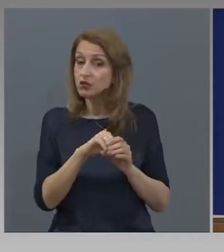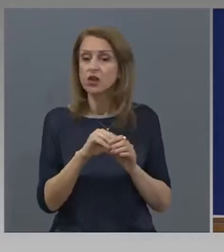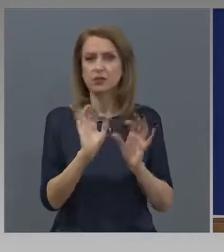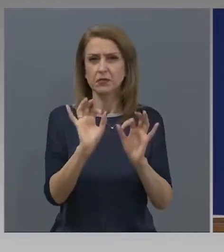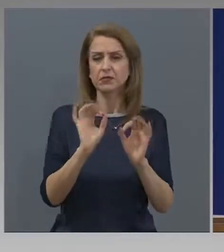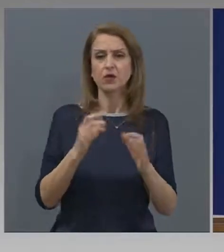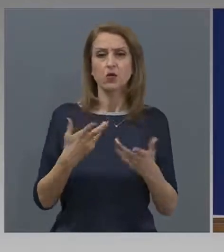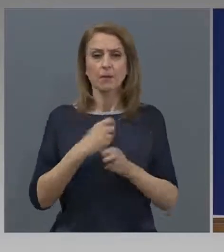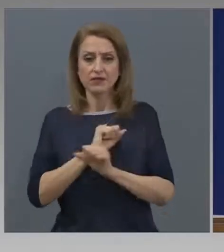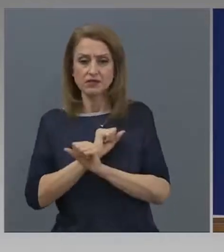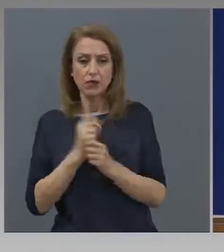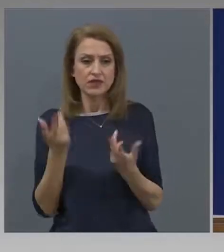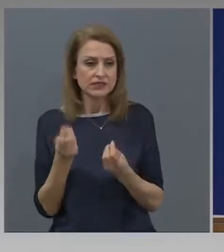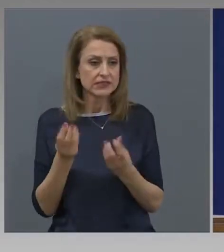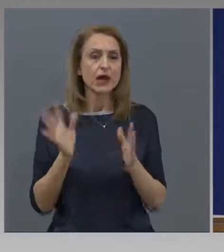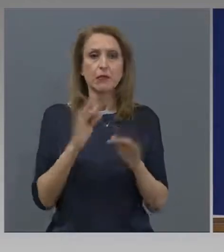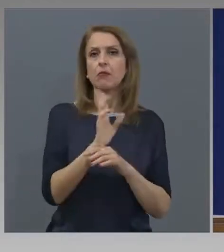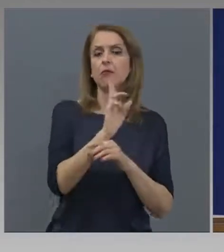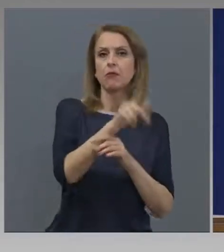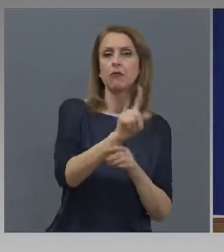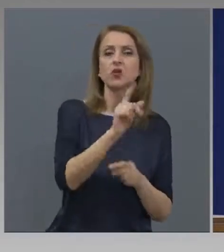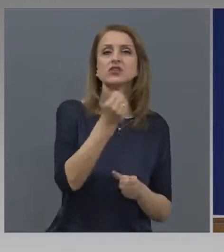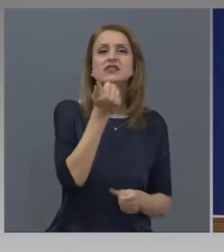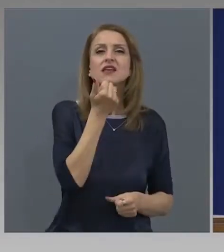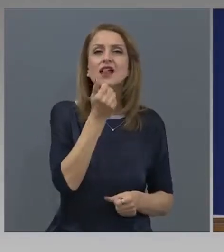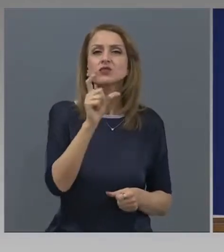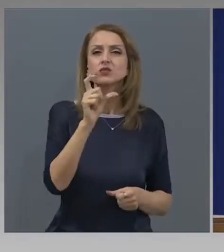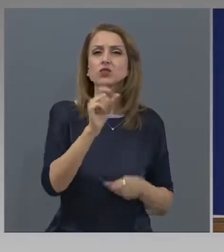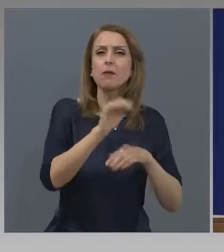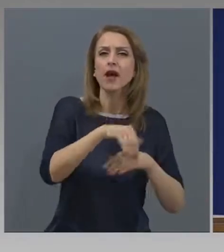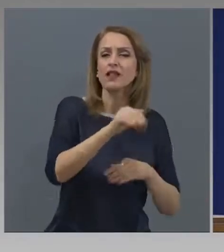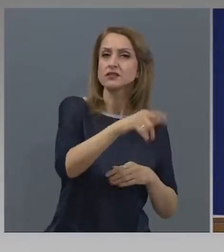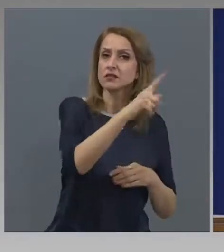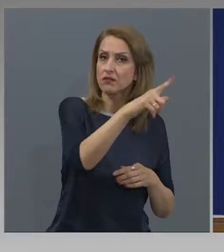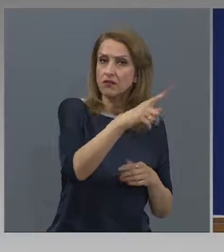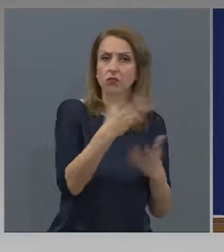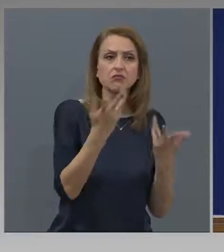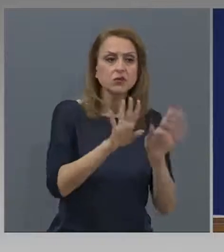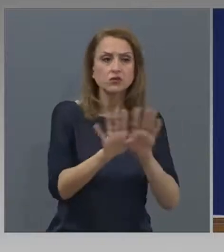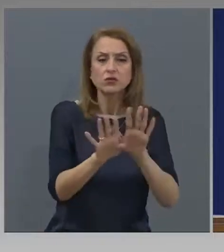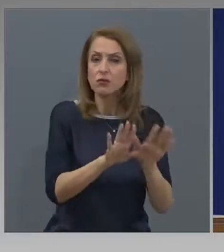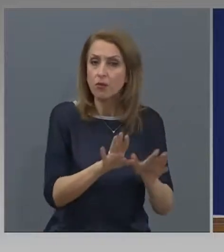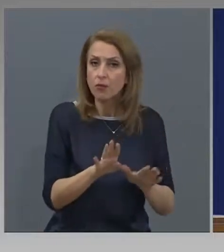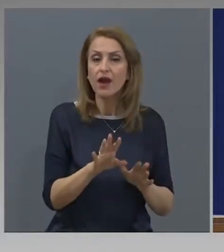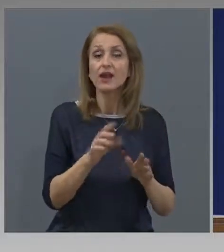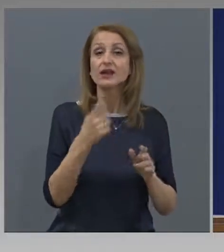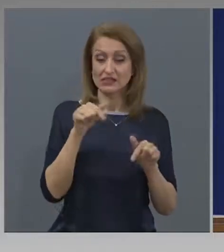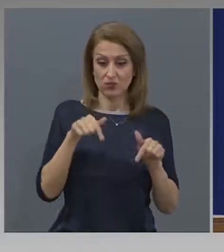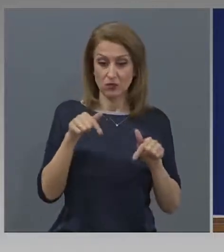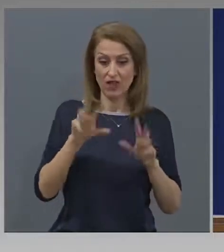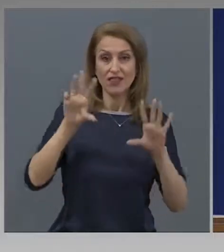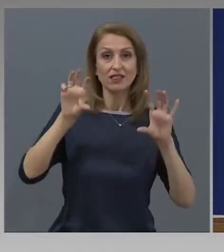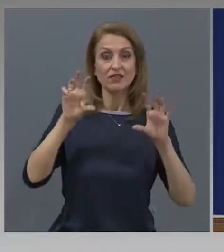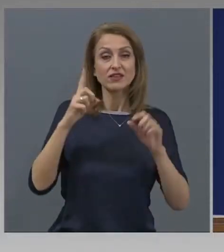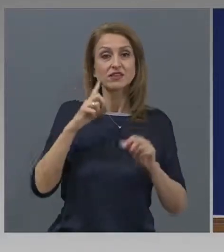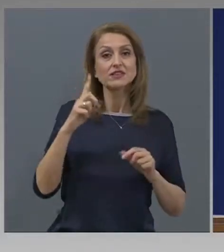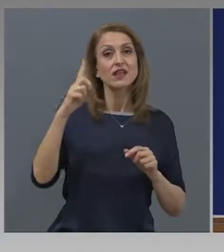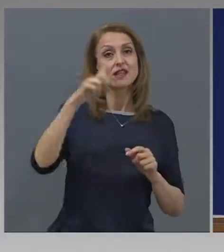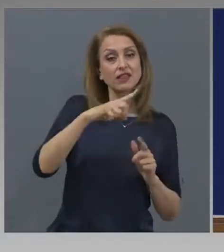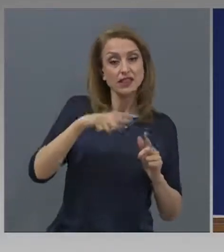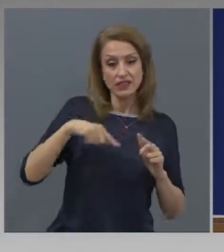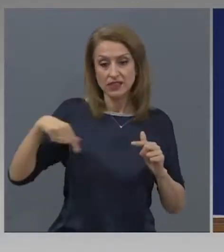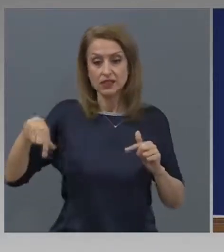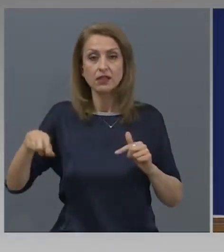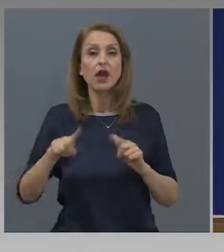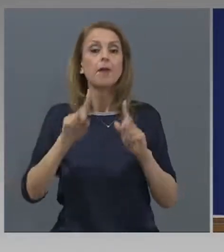ступанство в този период, включително и в рамките на 90 дни в цялата година,